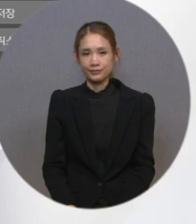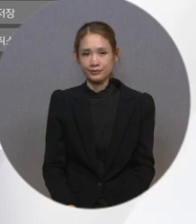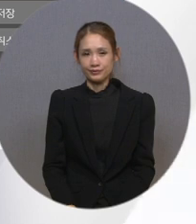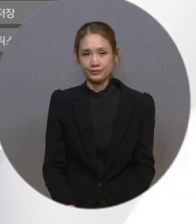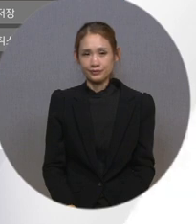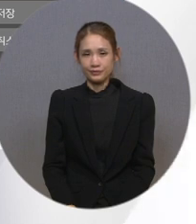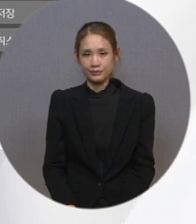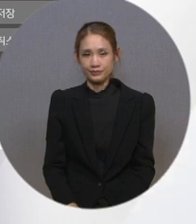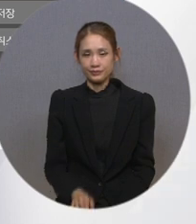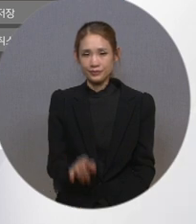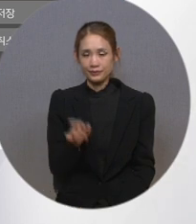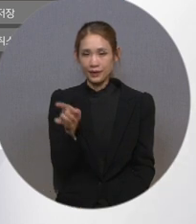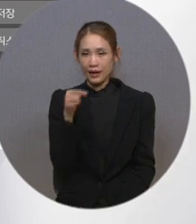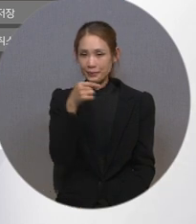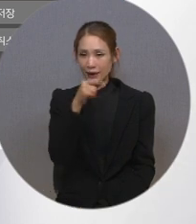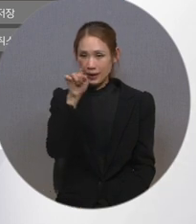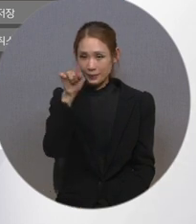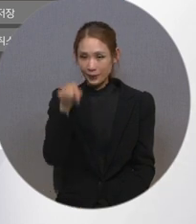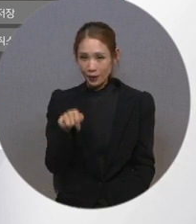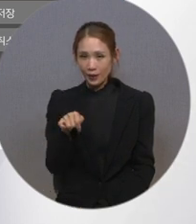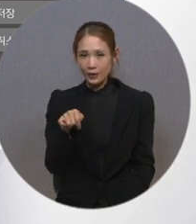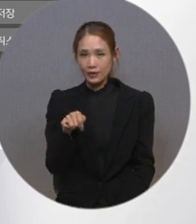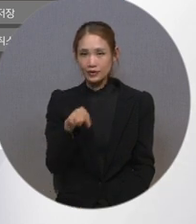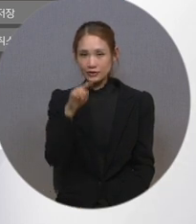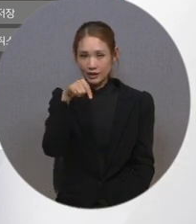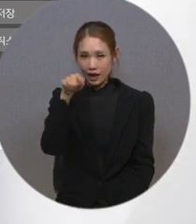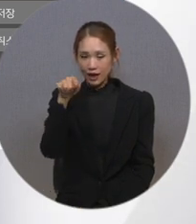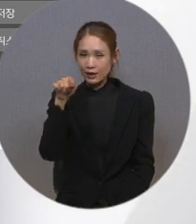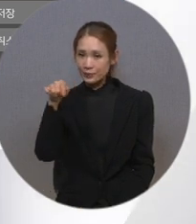방향키를 이용해 자막 켜기를 선택해 주신 후